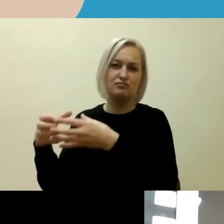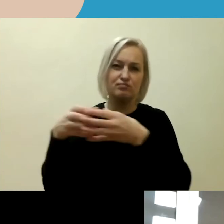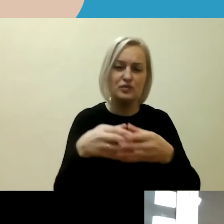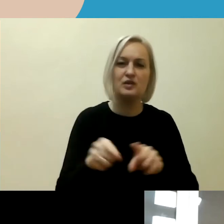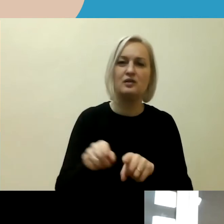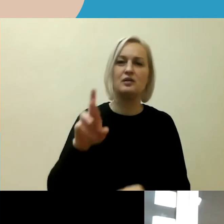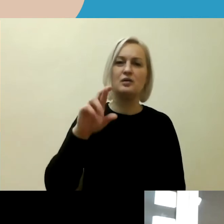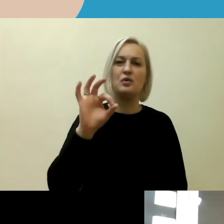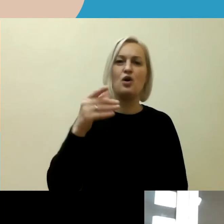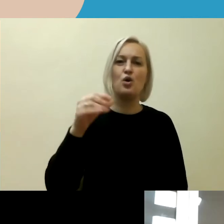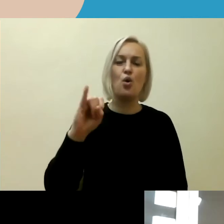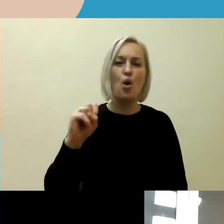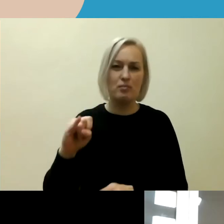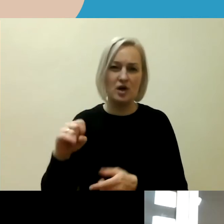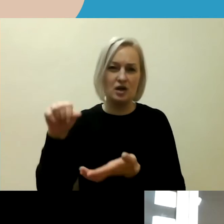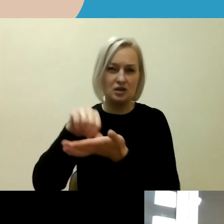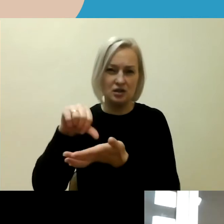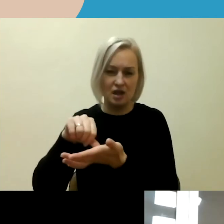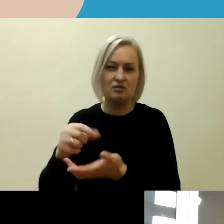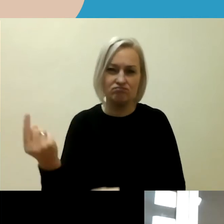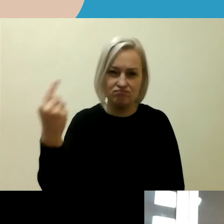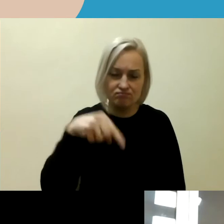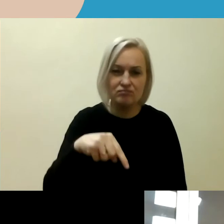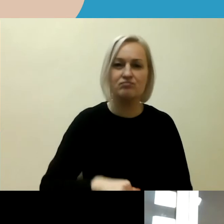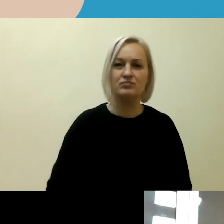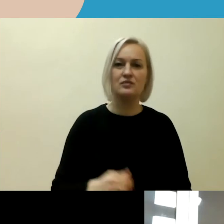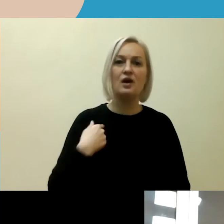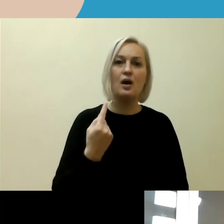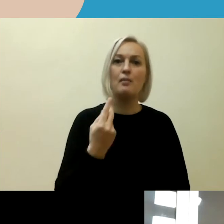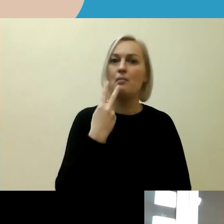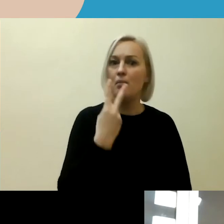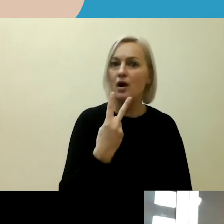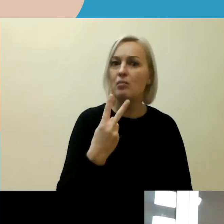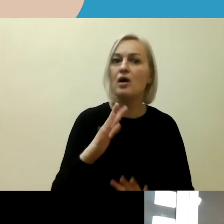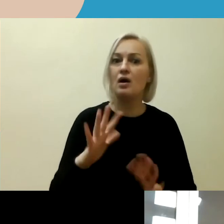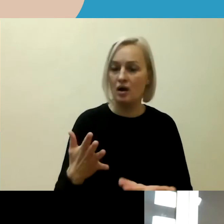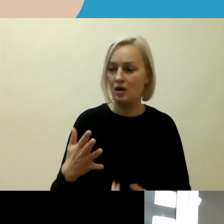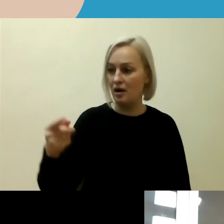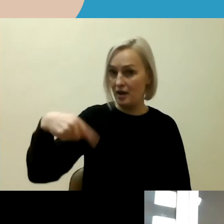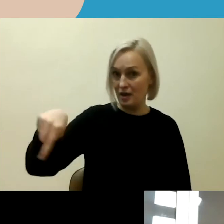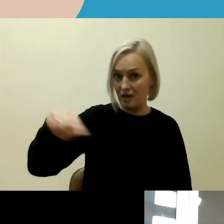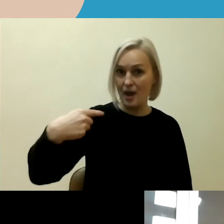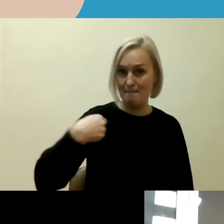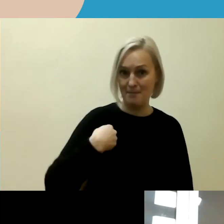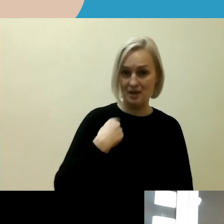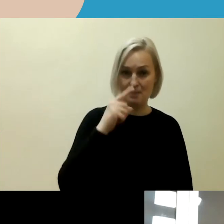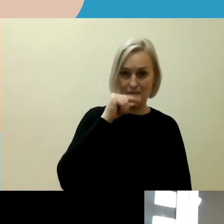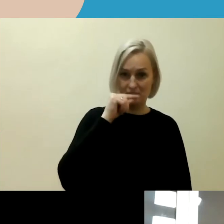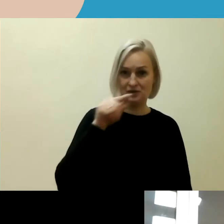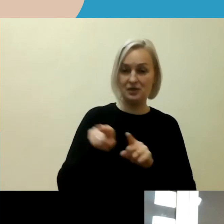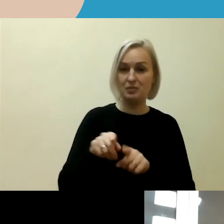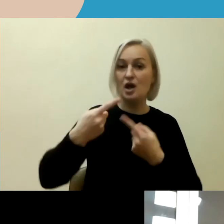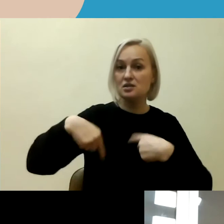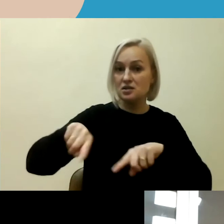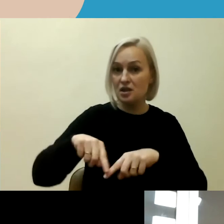romų bendruomenės nariams atėjus, aš pamačiau, kad jie mus pažįsta. Mano skyriaus darbuotojus pažįsta. Tai iš